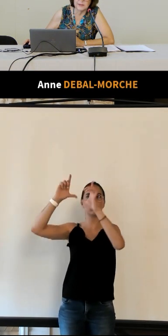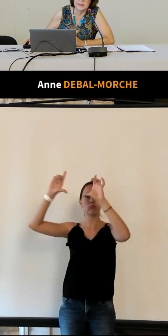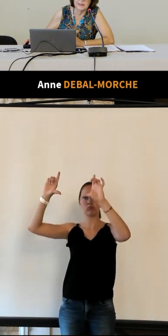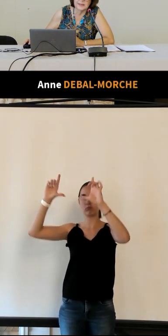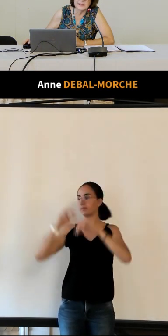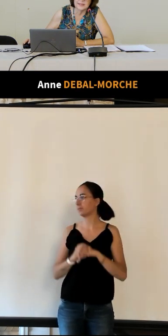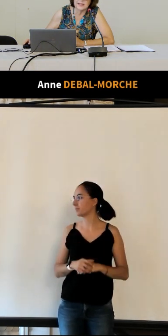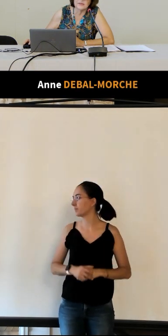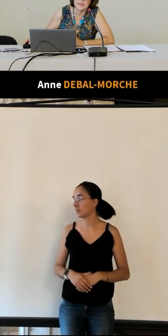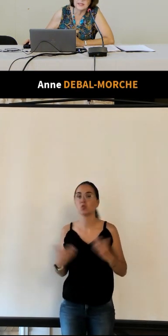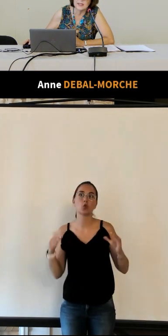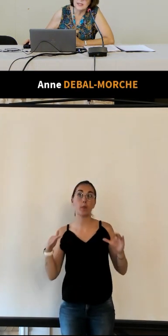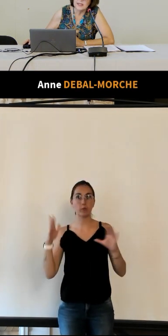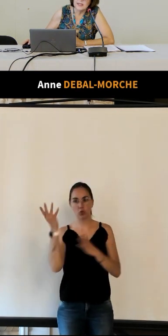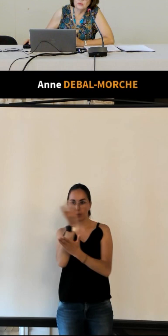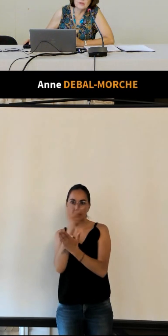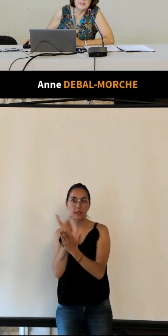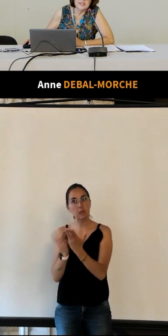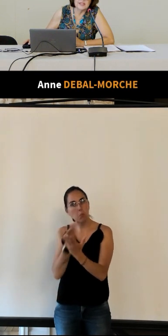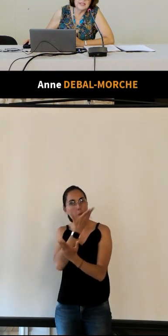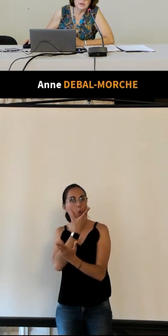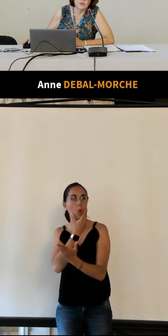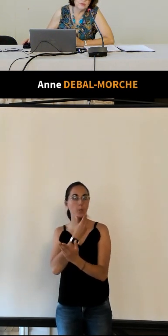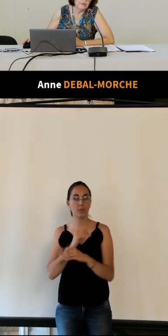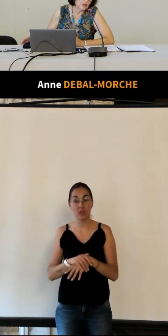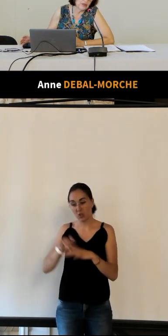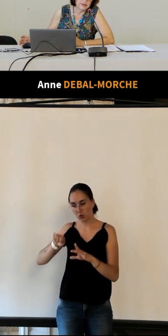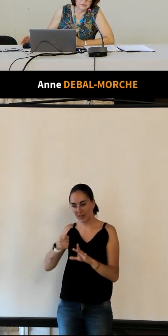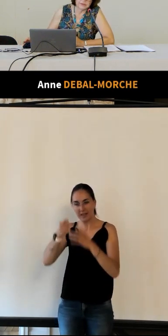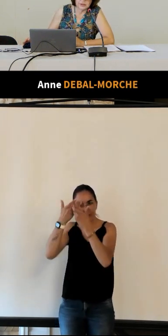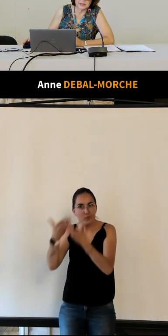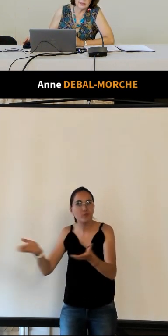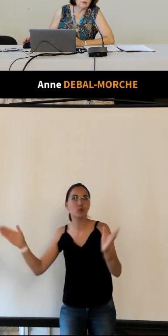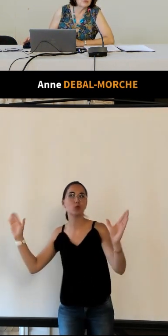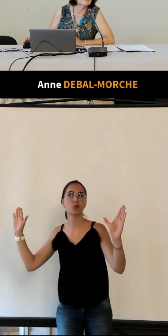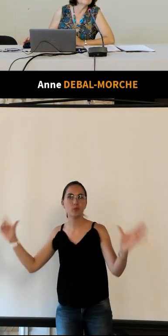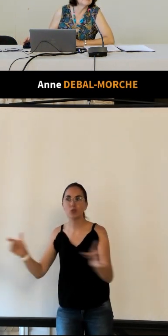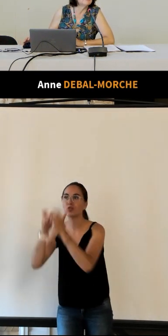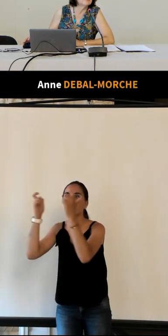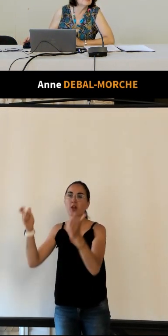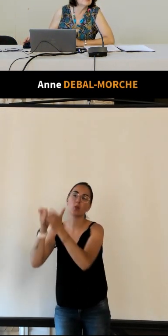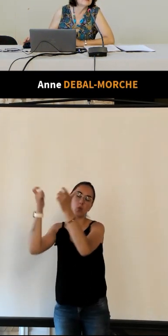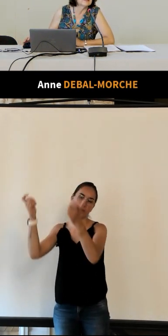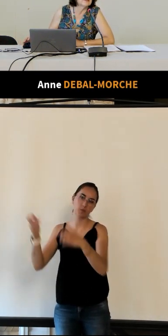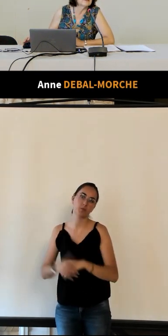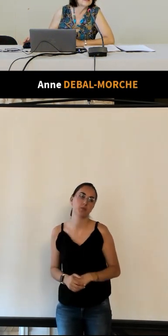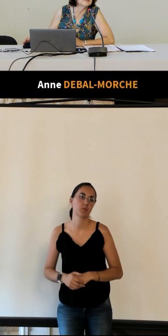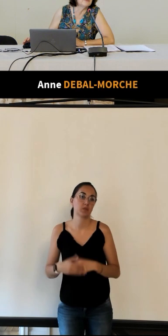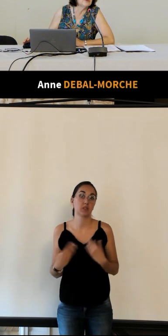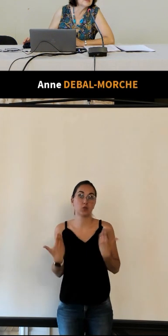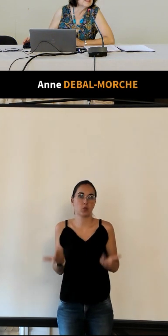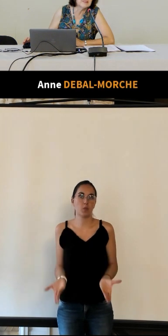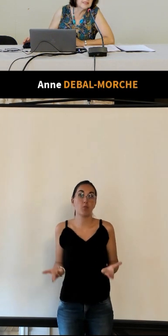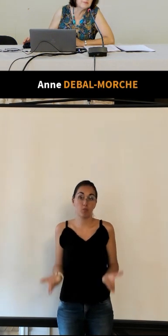'est quand même un dessin très raffiné donc cette clé qui ouvre et je dirais qu'on retrouve un petit peu maintenant dans la